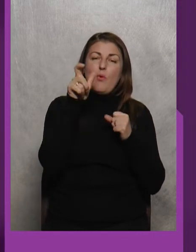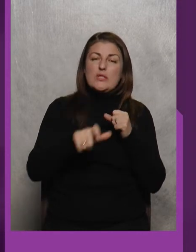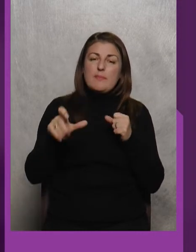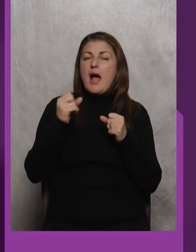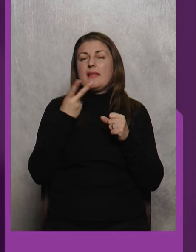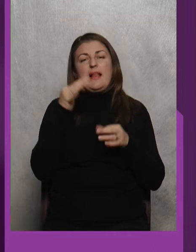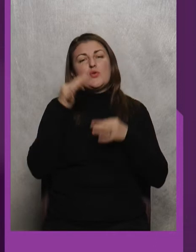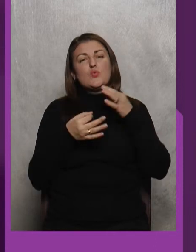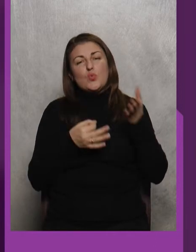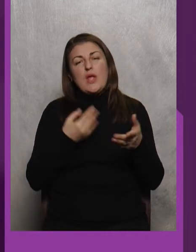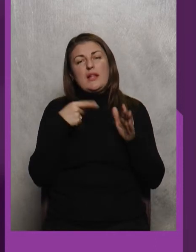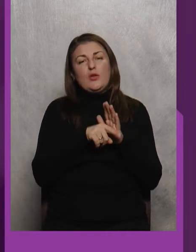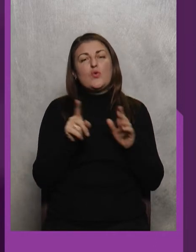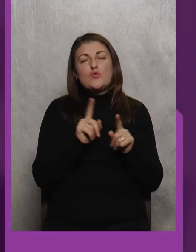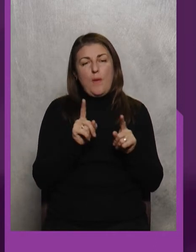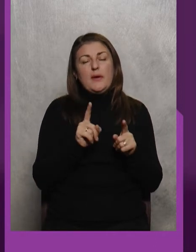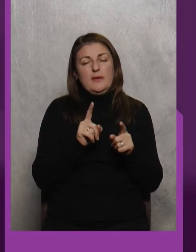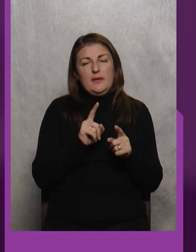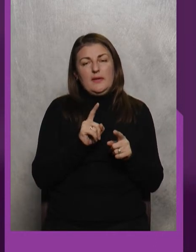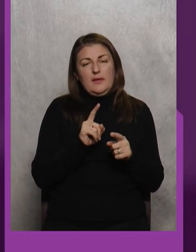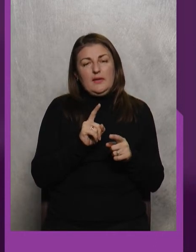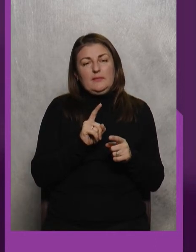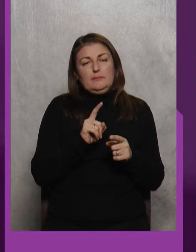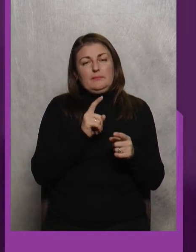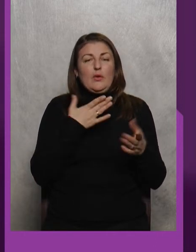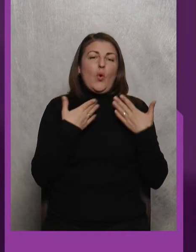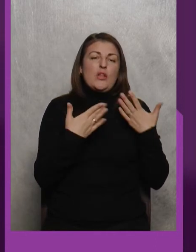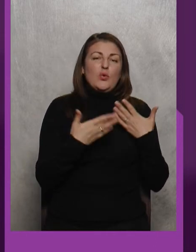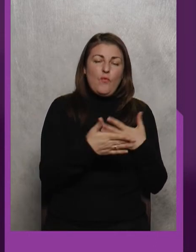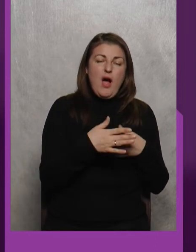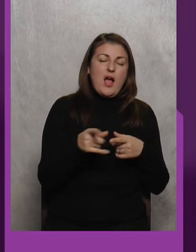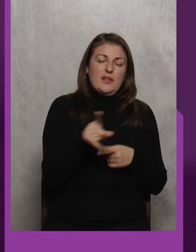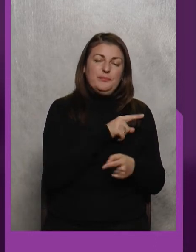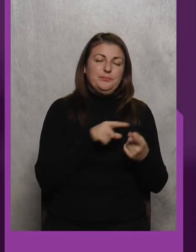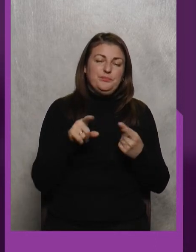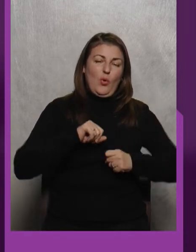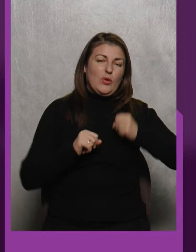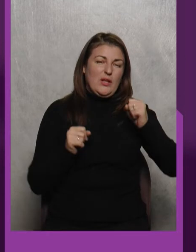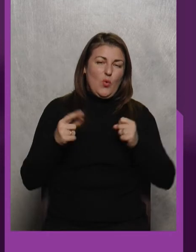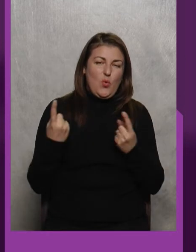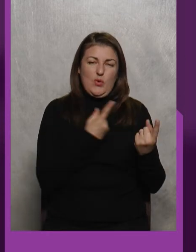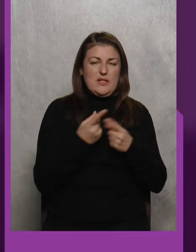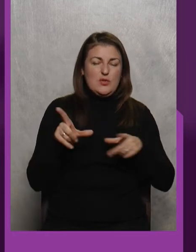ані для суддів Для того, щоб конектувати один з одним